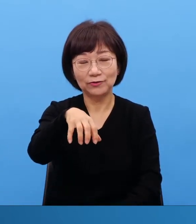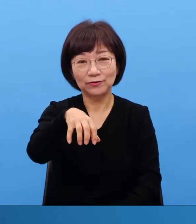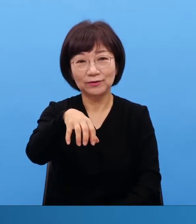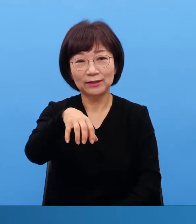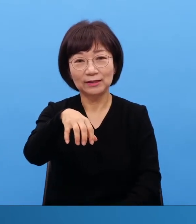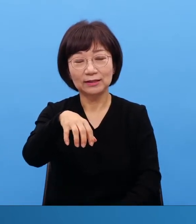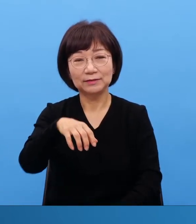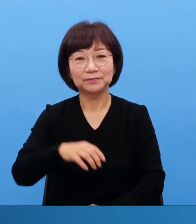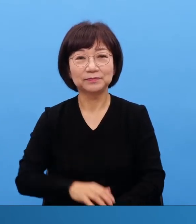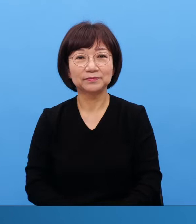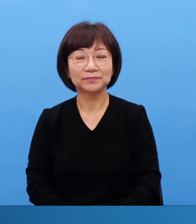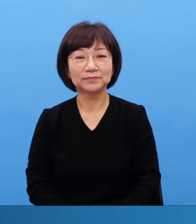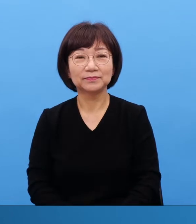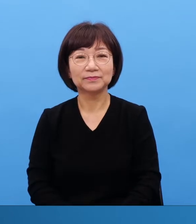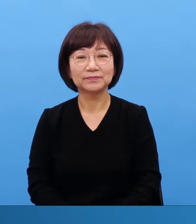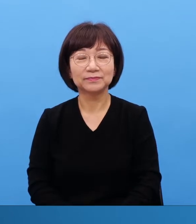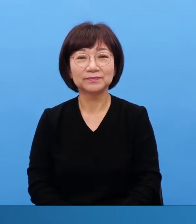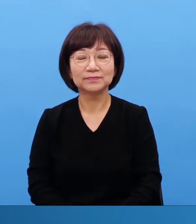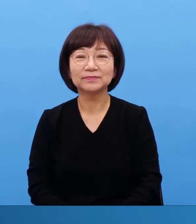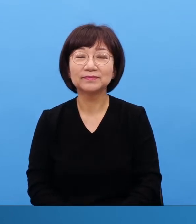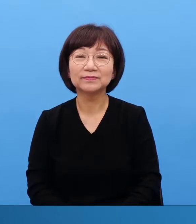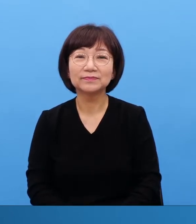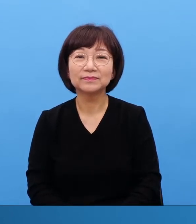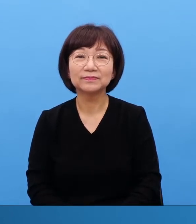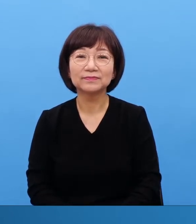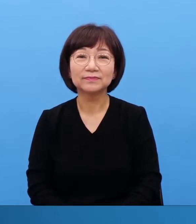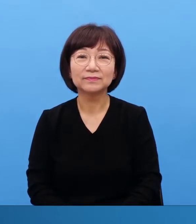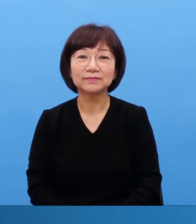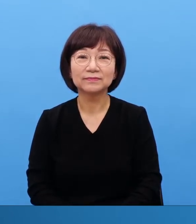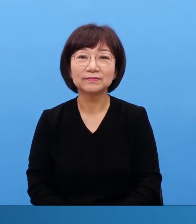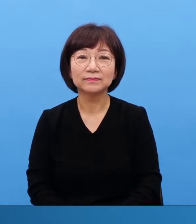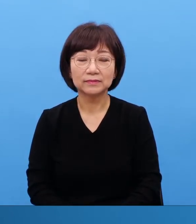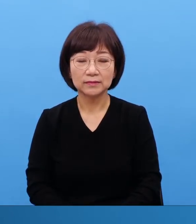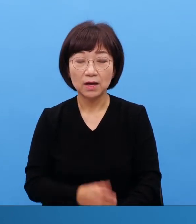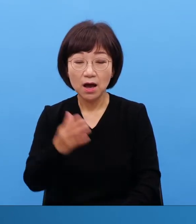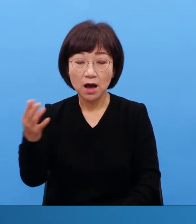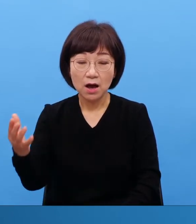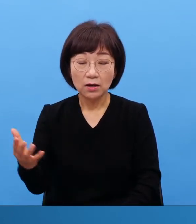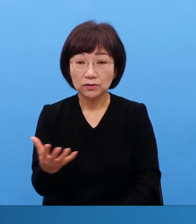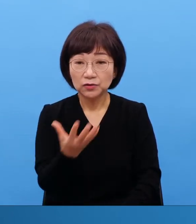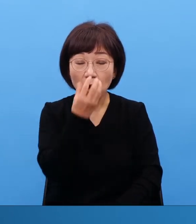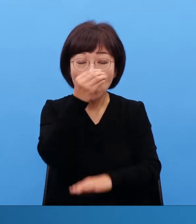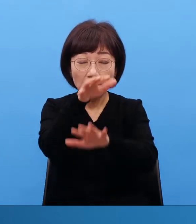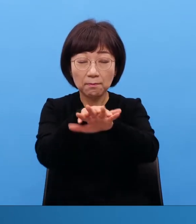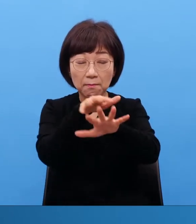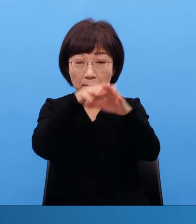성막 자체가 모이게 되면 사실은 회막 아닙니까 이